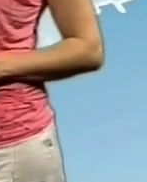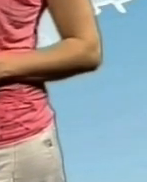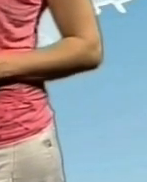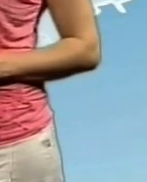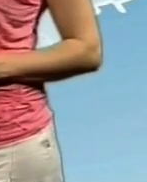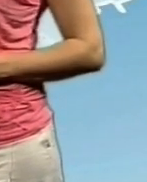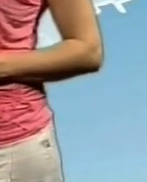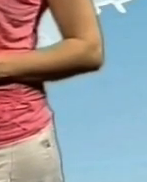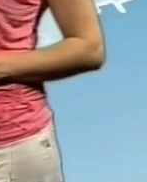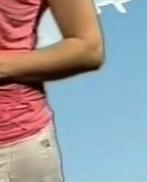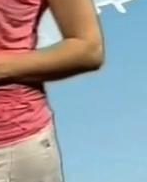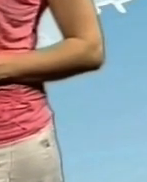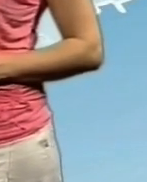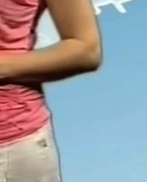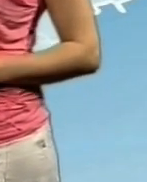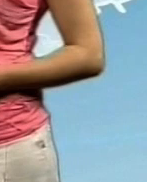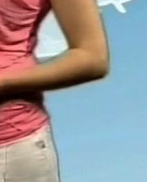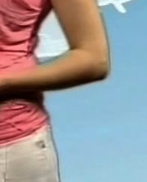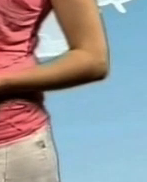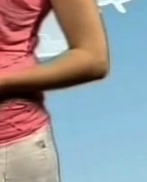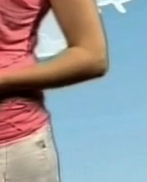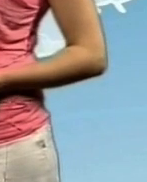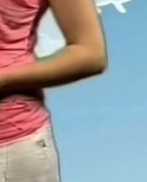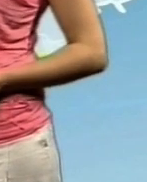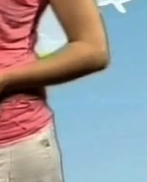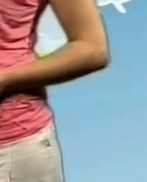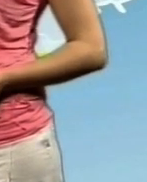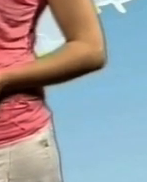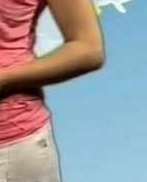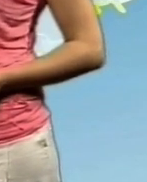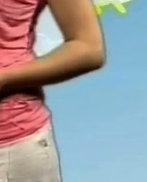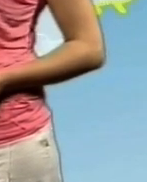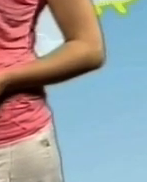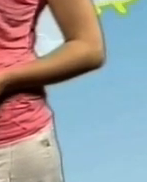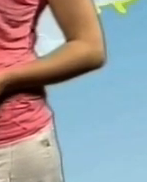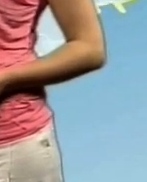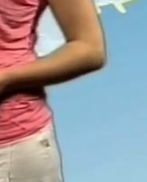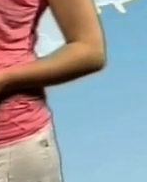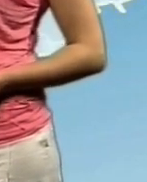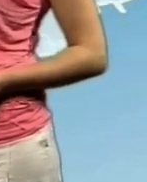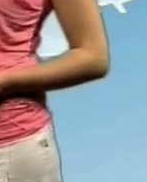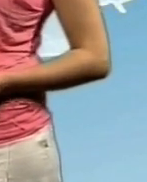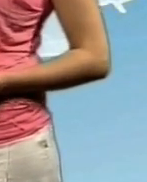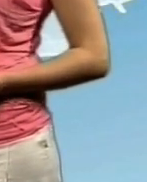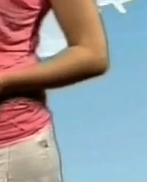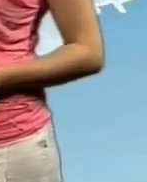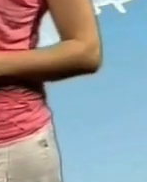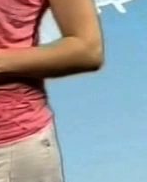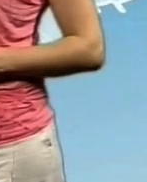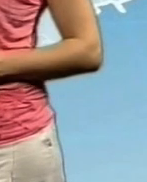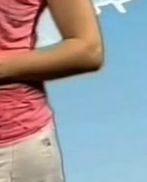плюсом. У межах міста вночі матимемо плюс 21-23, денний максимум становитиме 28